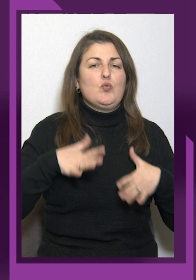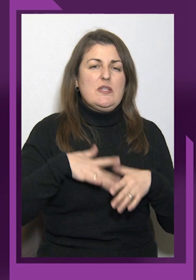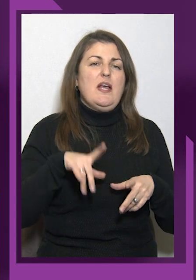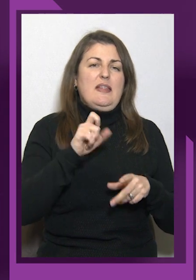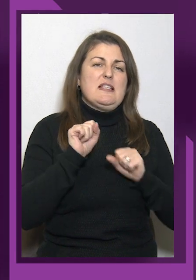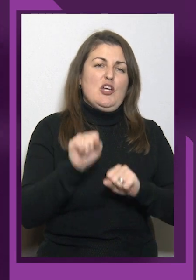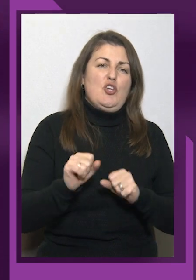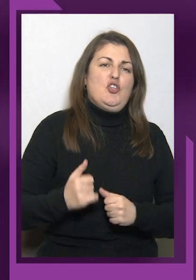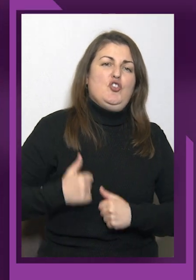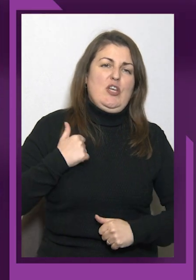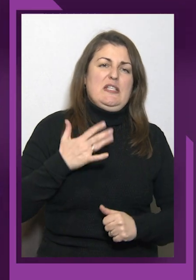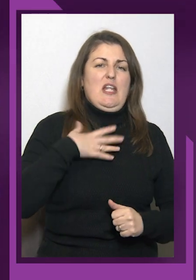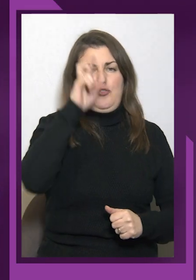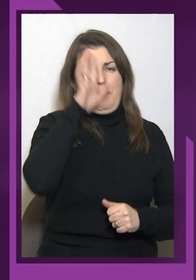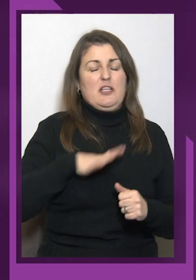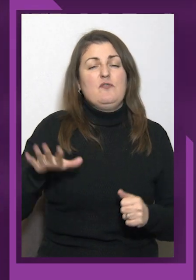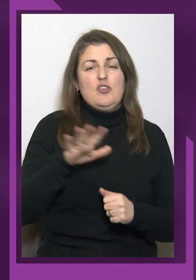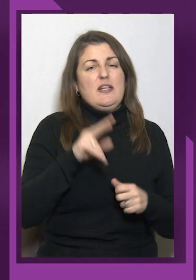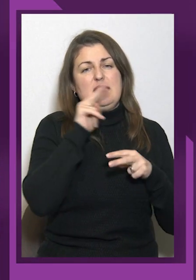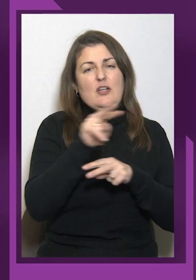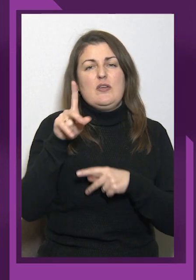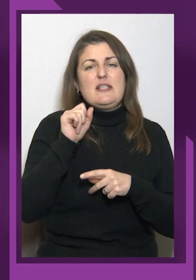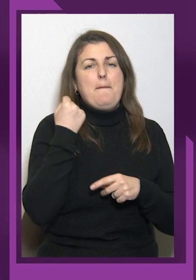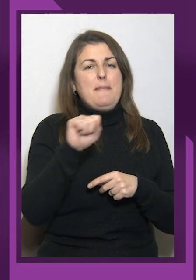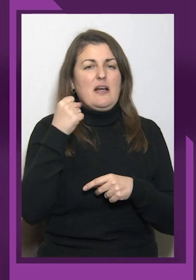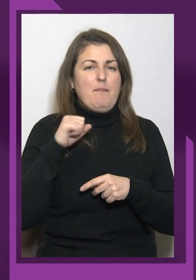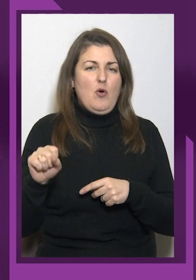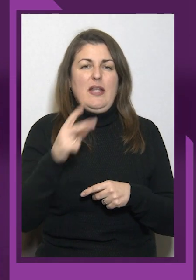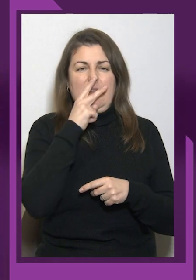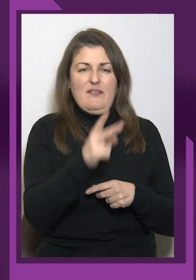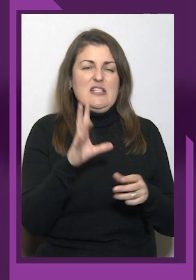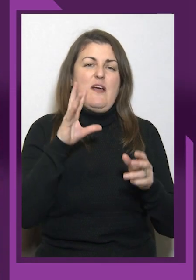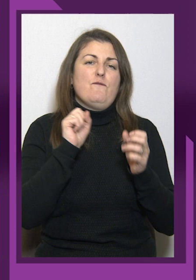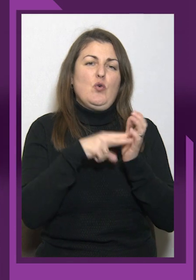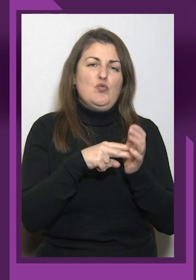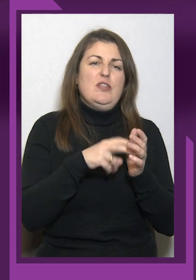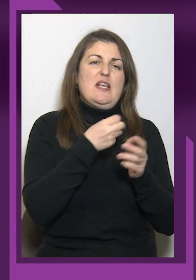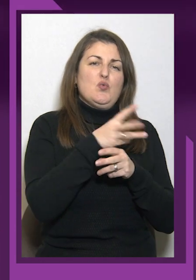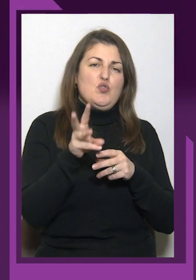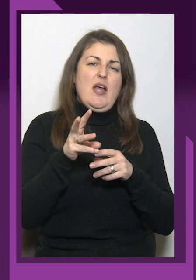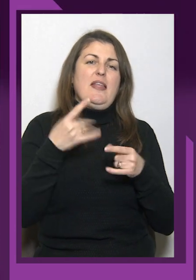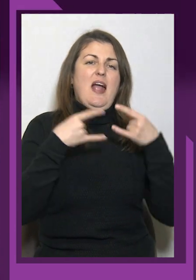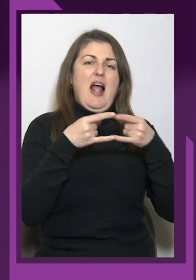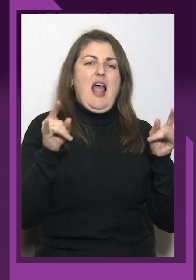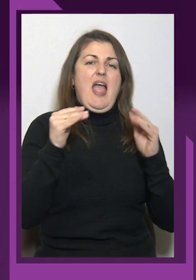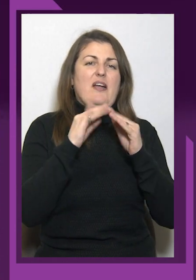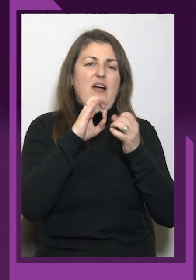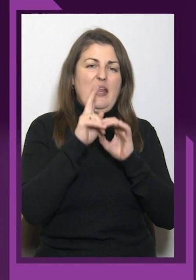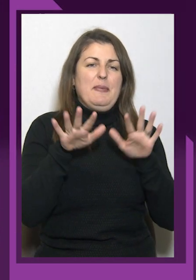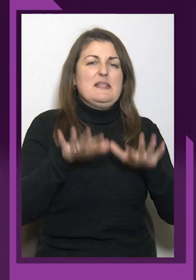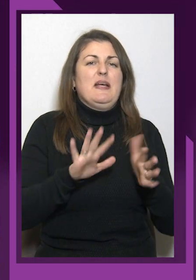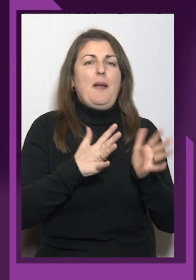перемогами, дивіться включення та сюжети телеканалу «Еквалімпік» з місця подій. І пам'ятайте, ми обов'язково